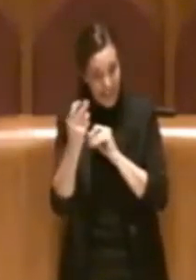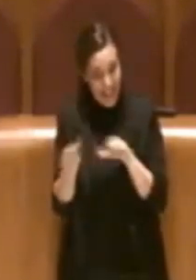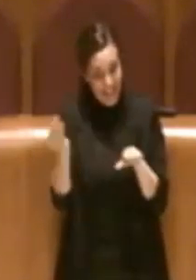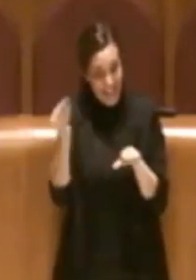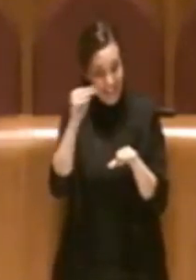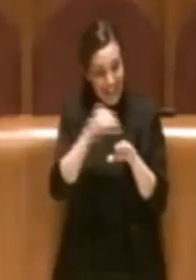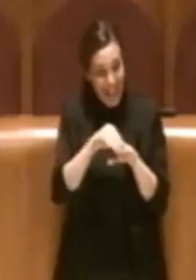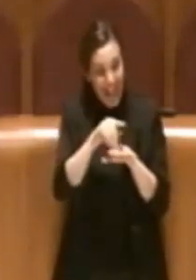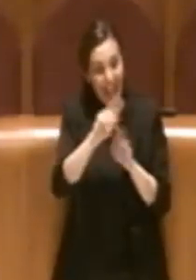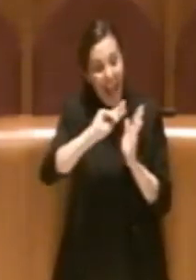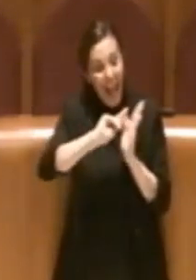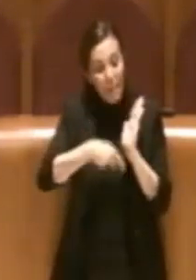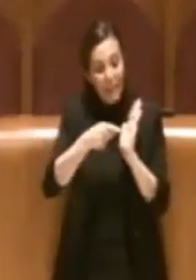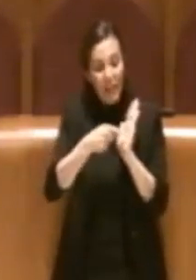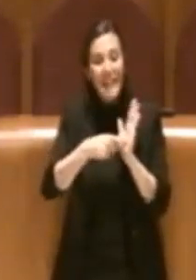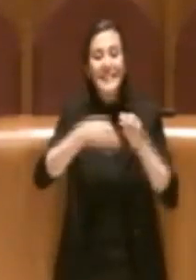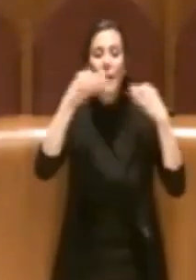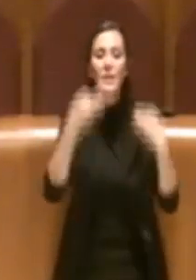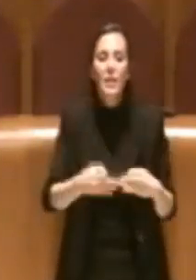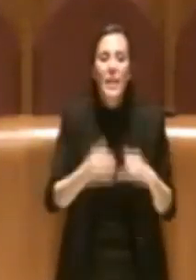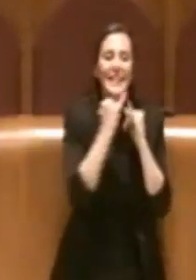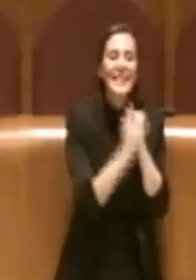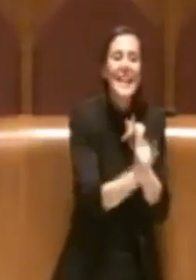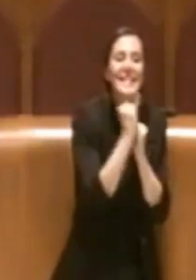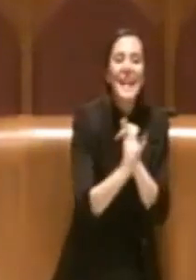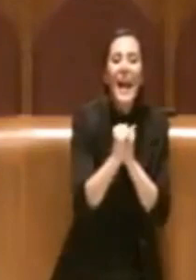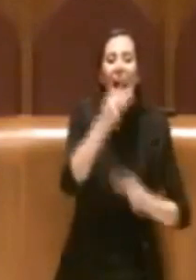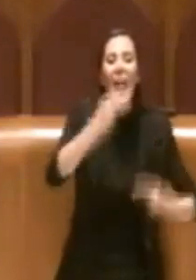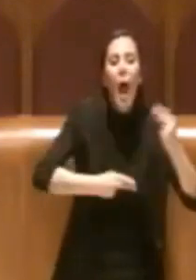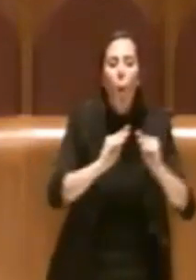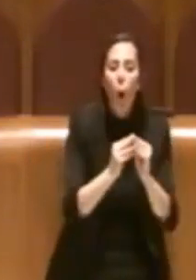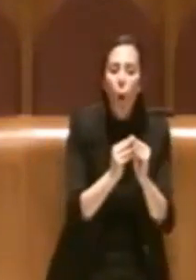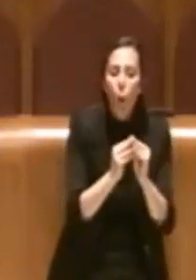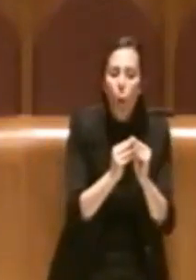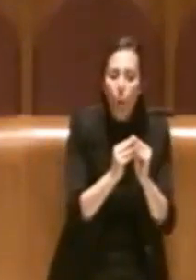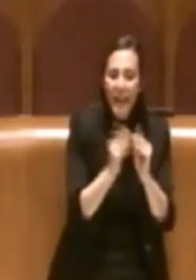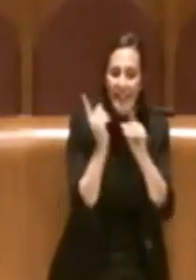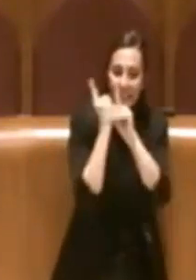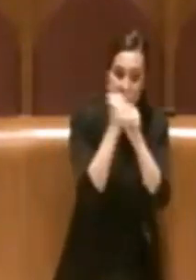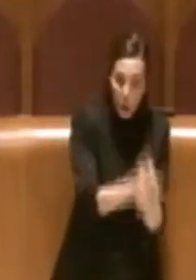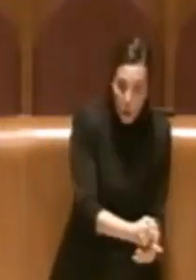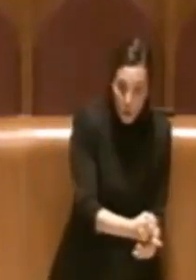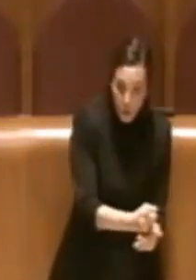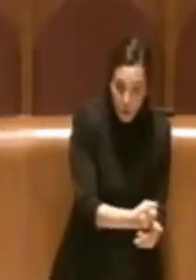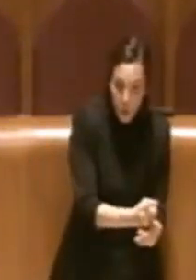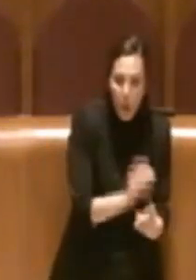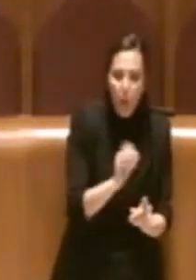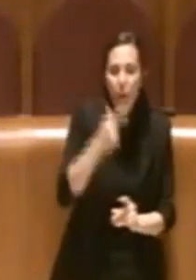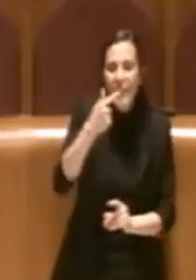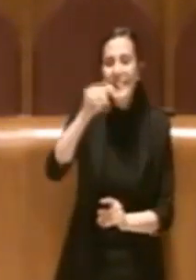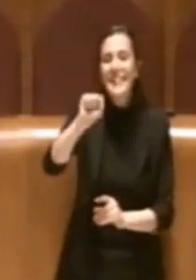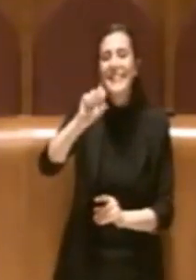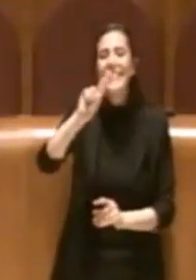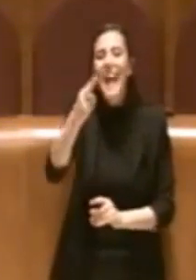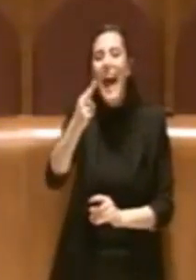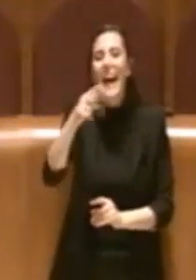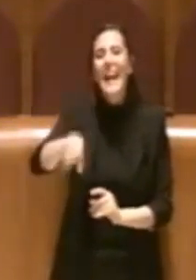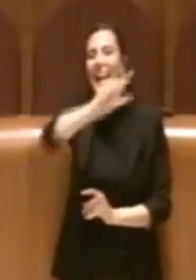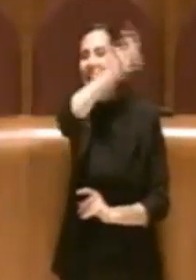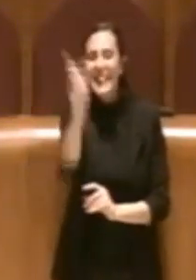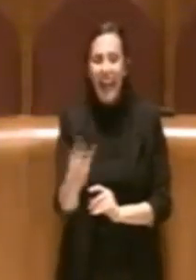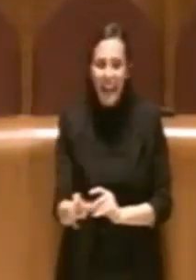questo emendamento che stabilisce che il distanziometro si calcola, secondo quanto stabilito nei tar italiani,